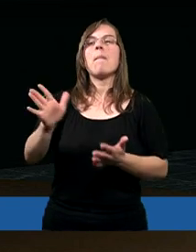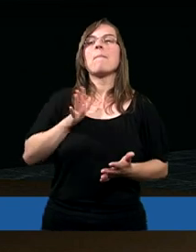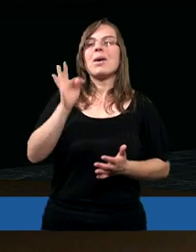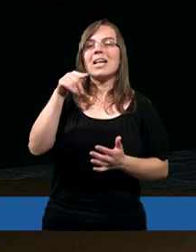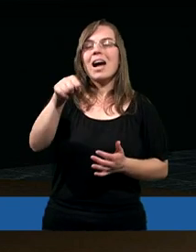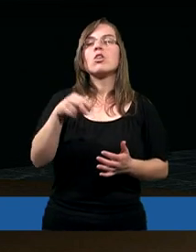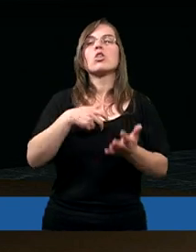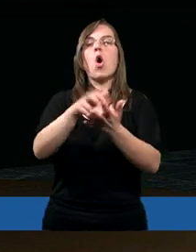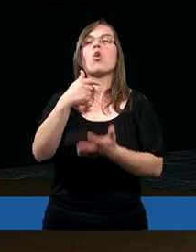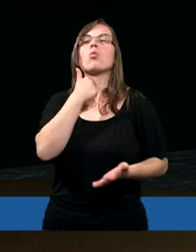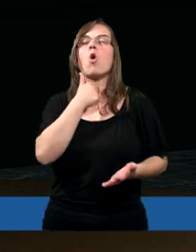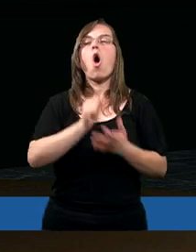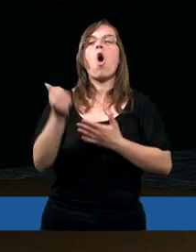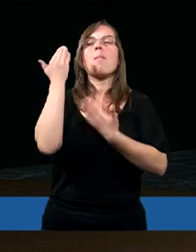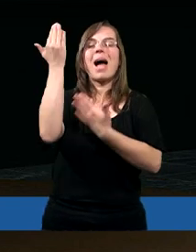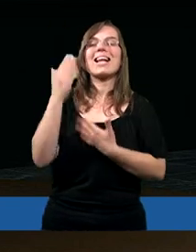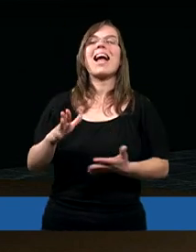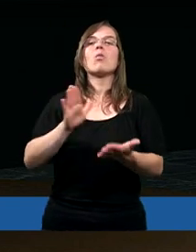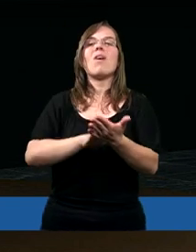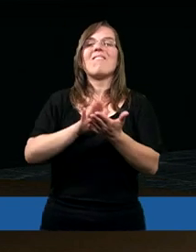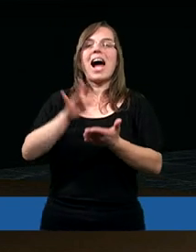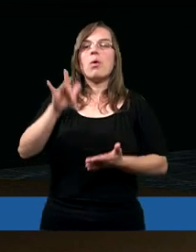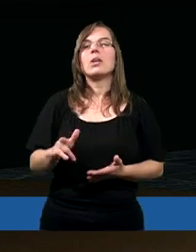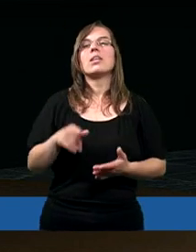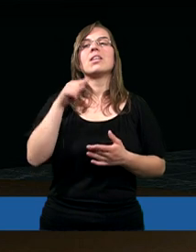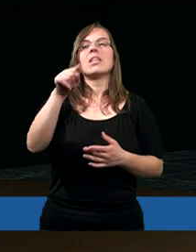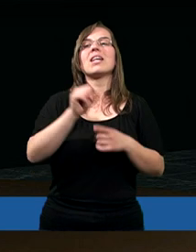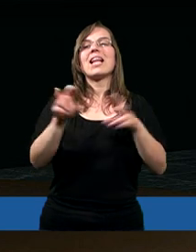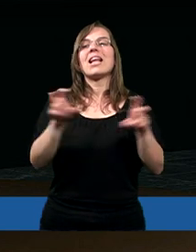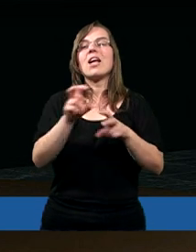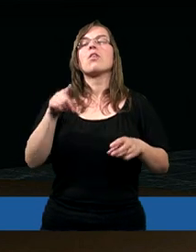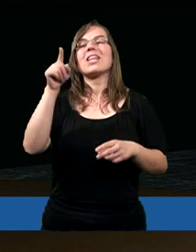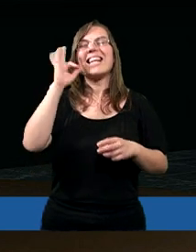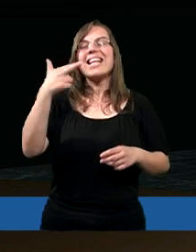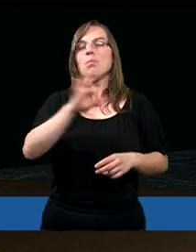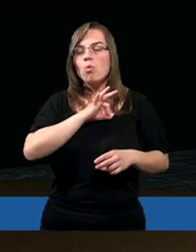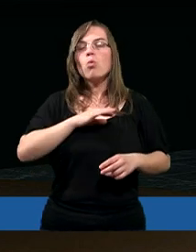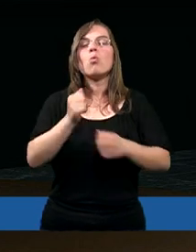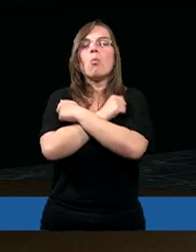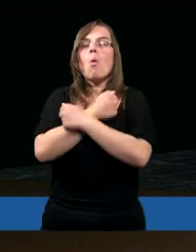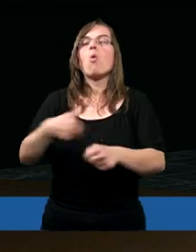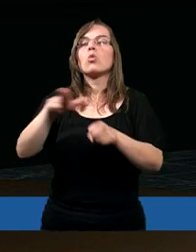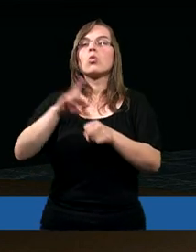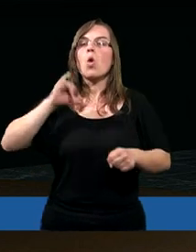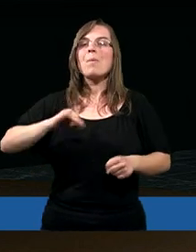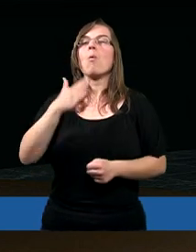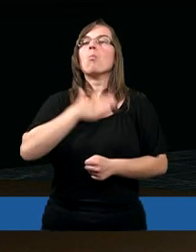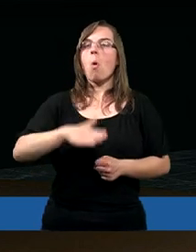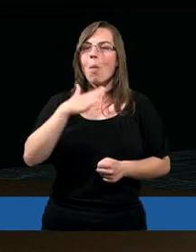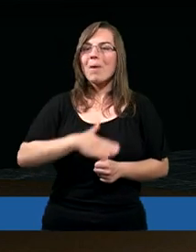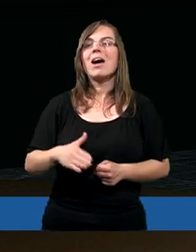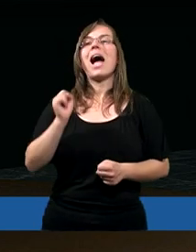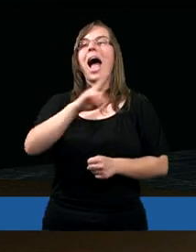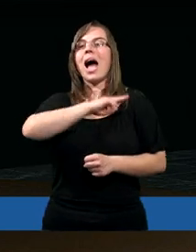gdy taki go doszedł głos od majestatu chwały. Ten jest Syn mój umiłowany, którego sobie upodobałem.